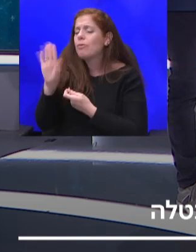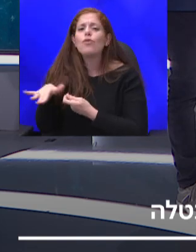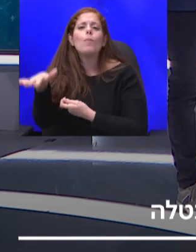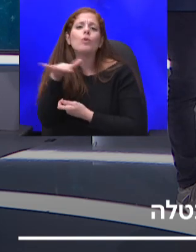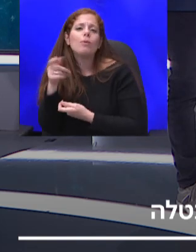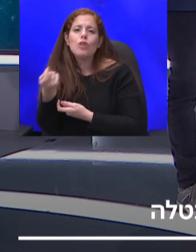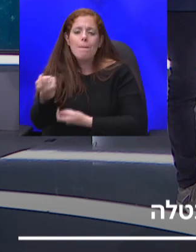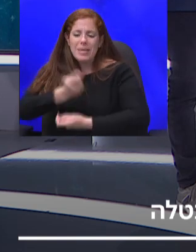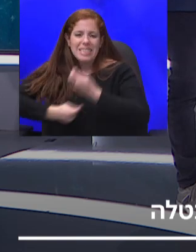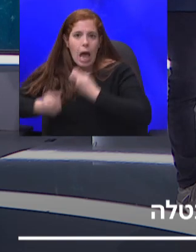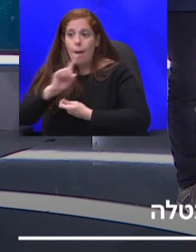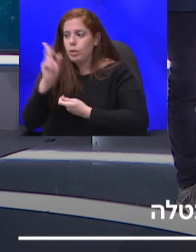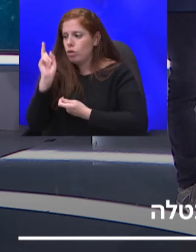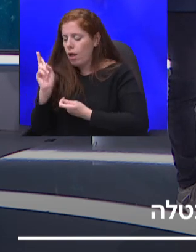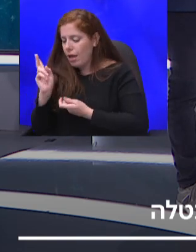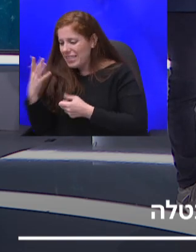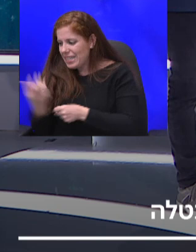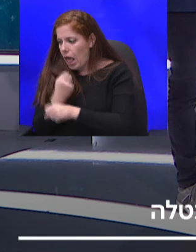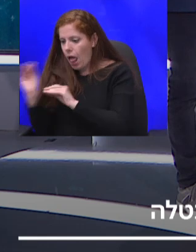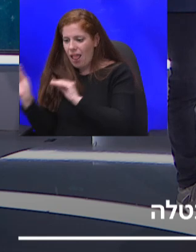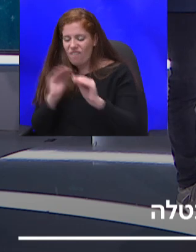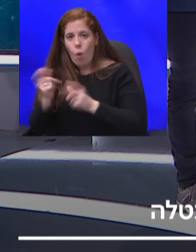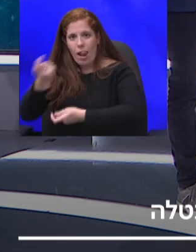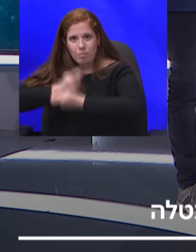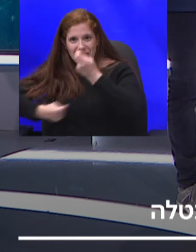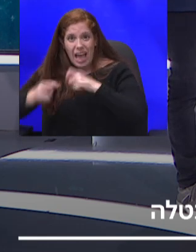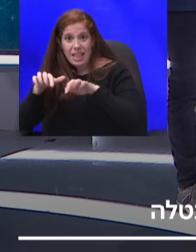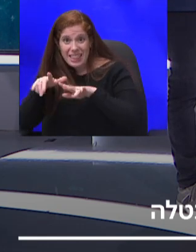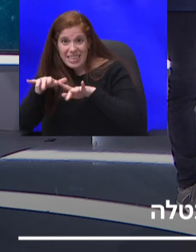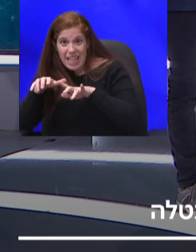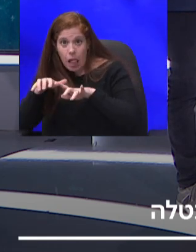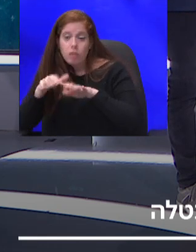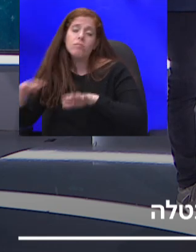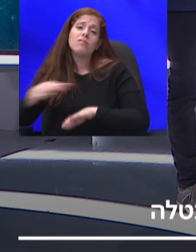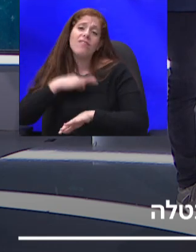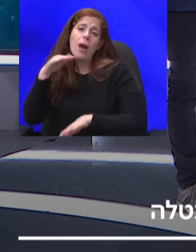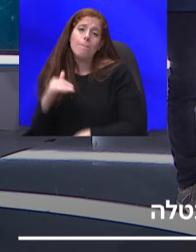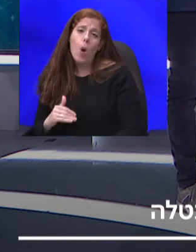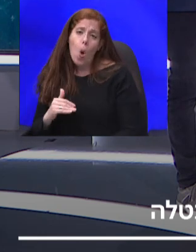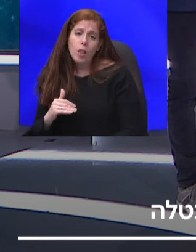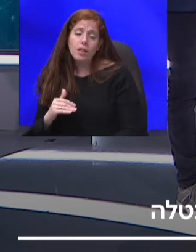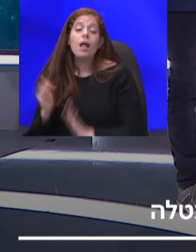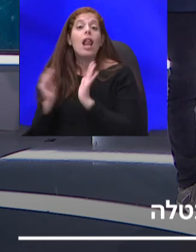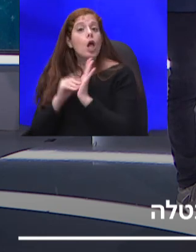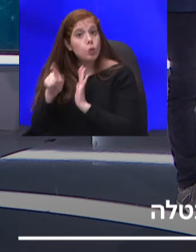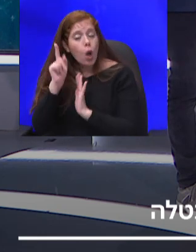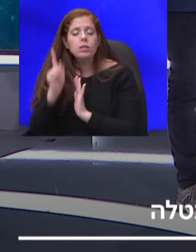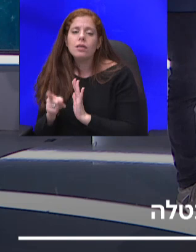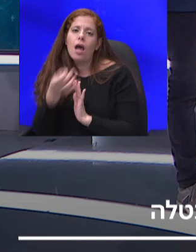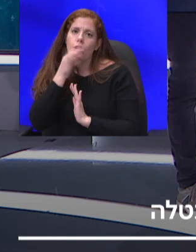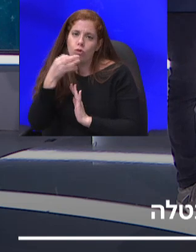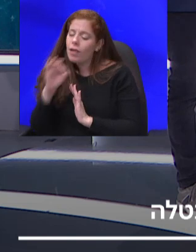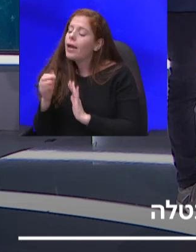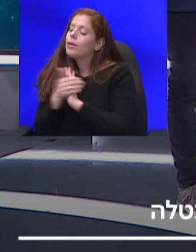לעבור למסחר דיגיטלי, נפגעו פחות. לצורך הזה גם צריך לשדרג את המיומנויות של הציבור,